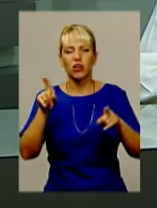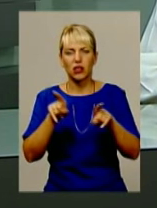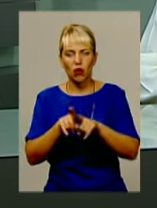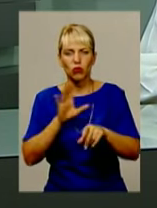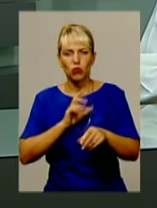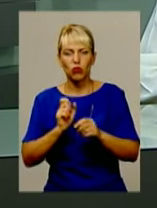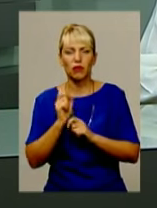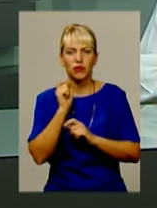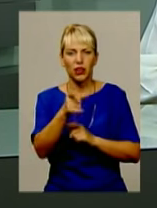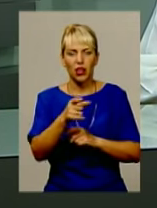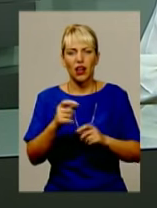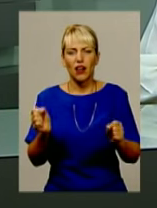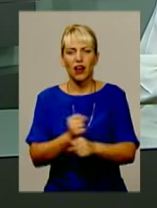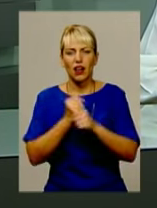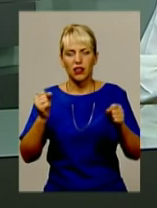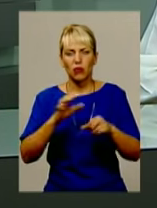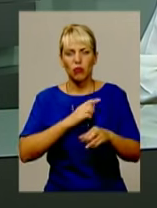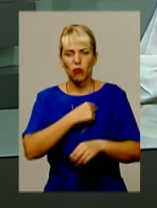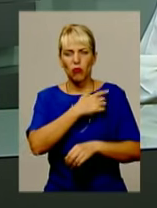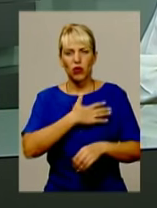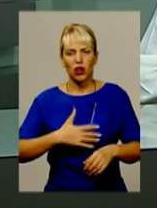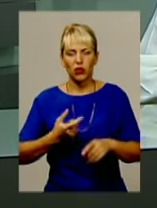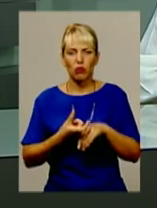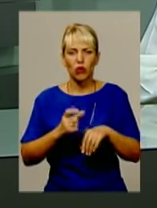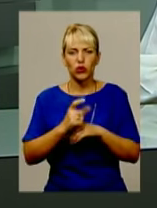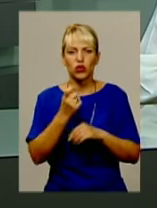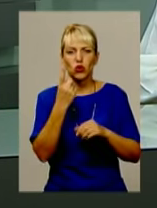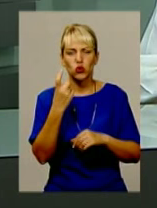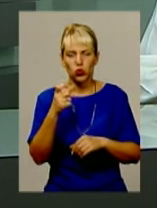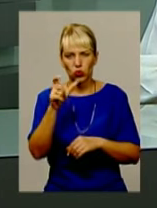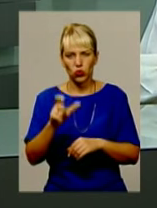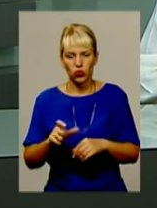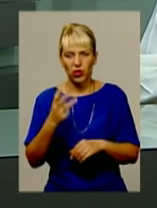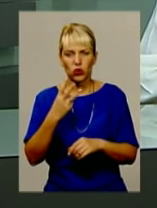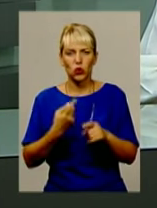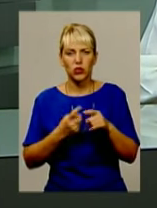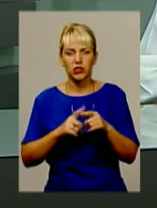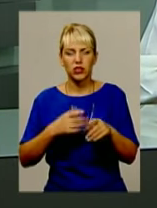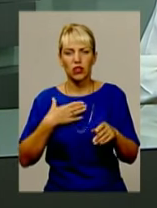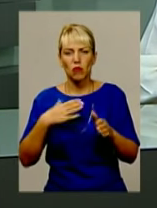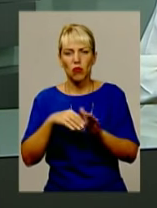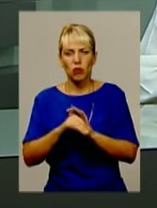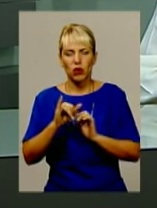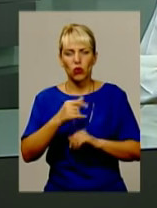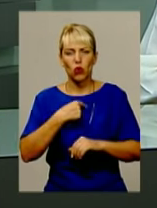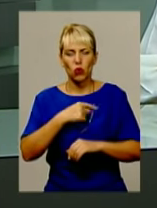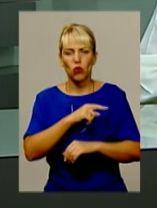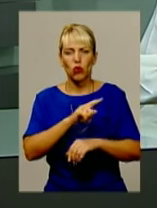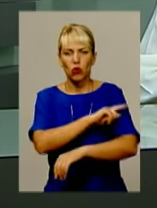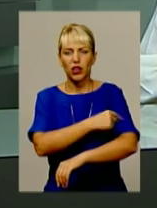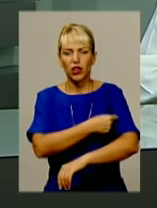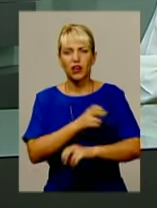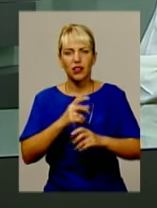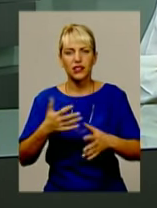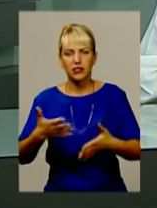Внаслідок вибуху було поранено понад сотню нацгвардійців, троє з них померли в лікарні. Як з'ясувалося згодом, кинув гранату мешканець